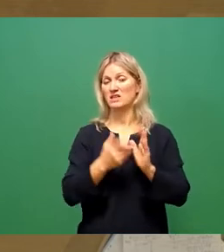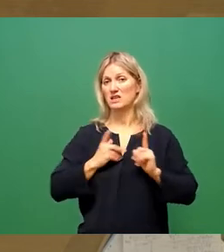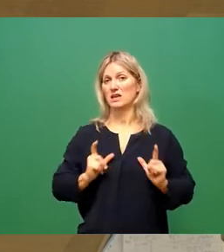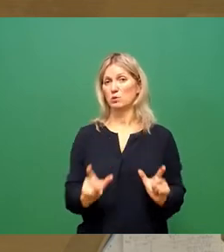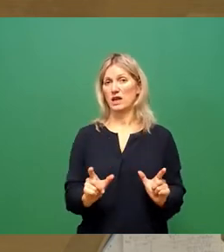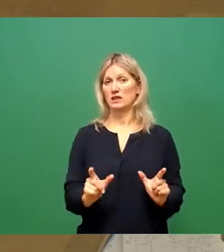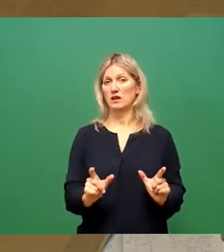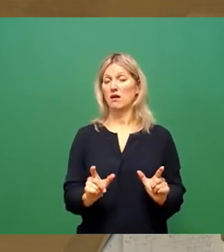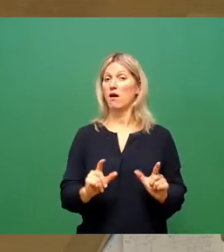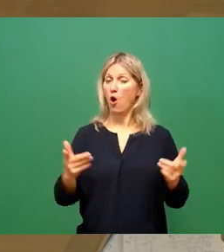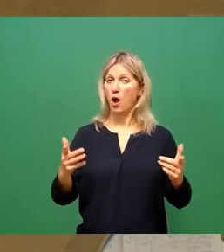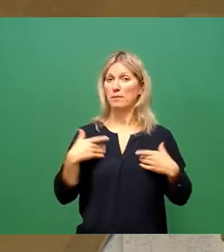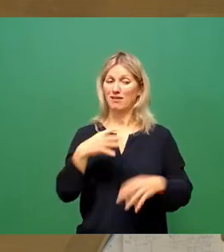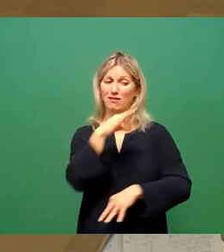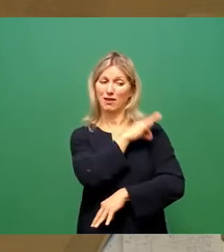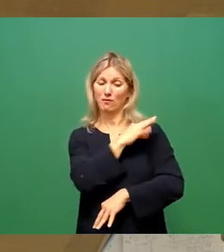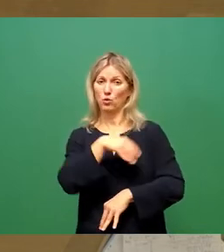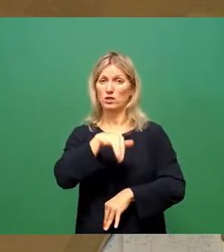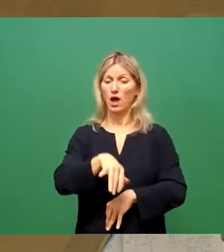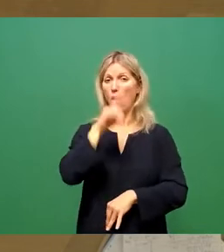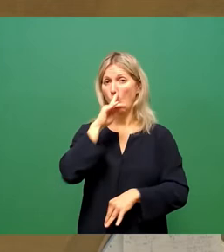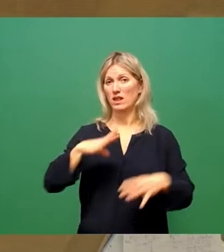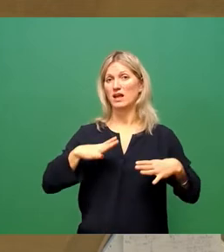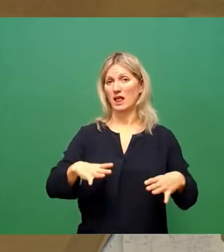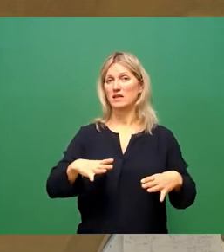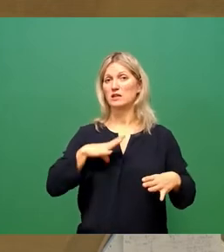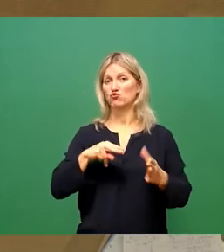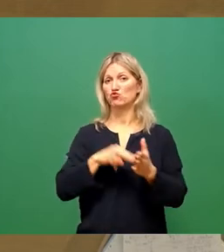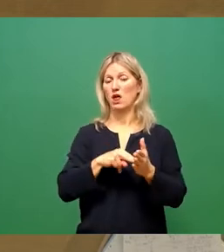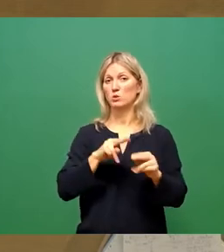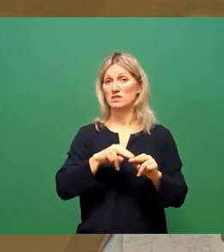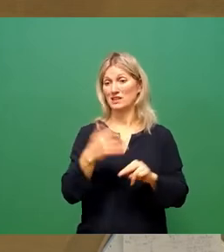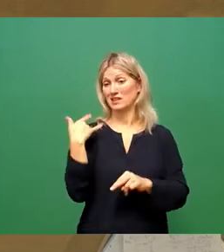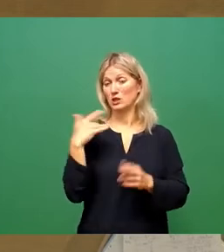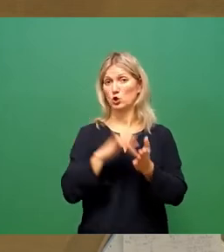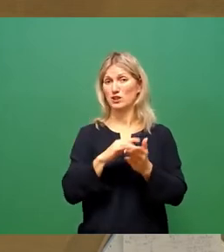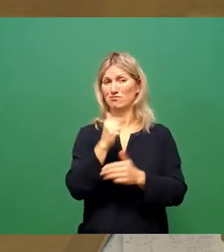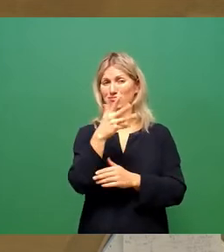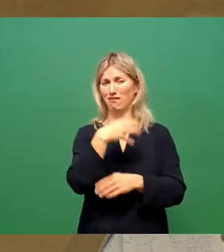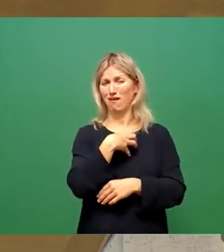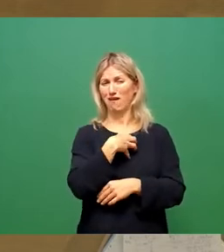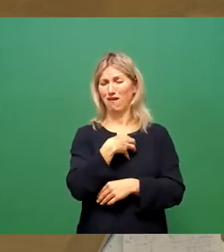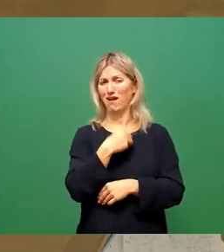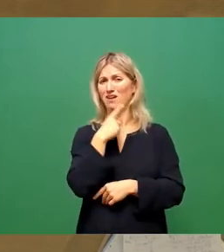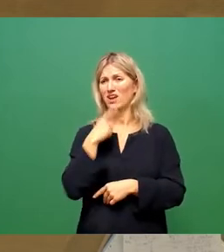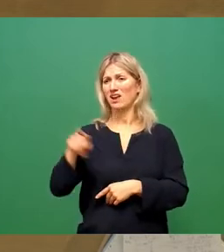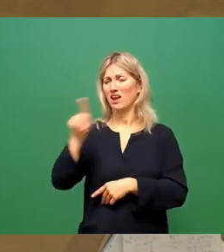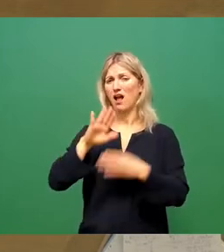Genesenenstatus. Wegen hoher Krankenstände mussten kürzlich Praxen vorübergehend schließen und